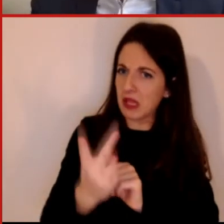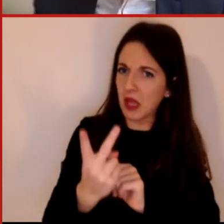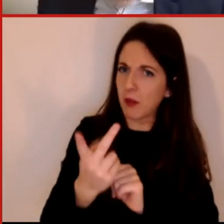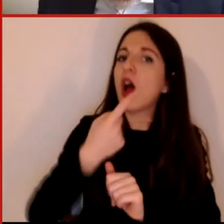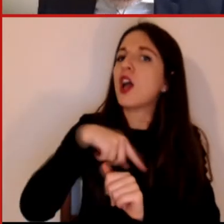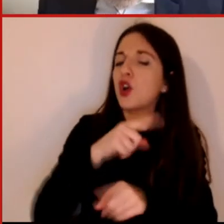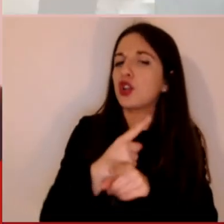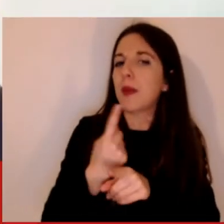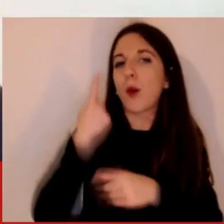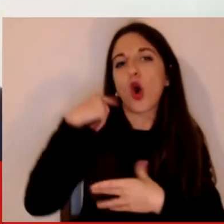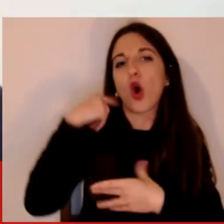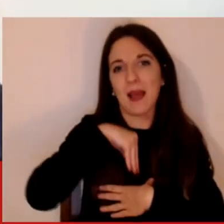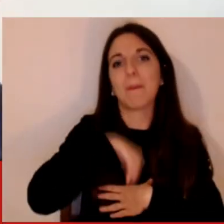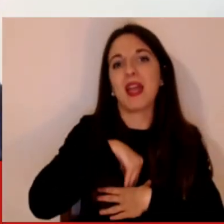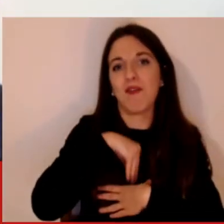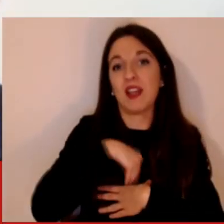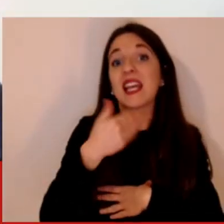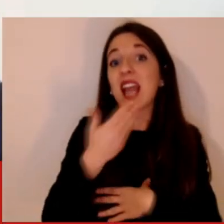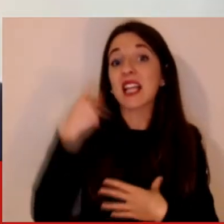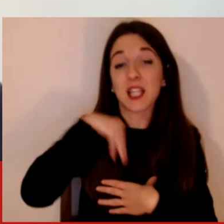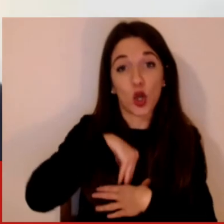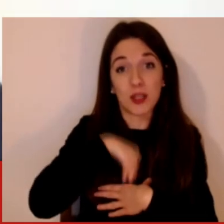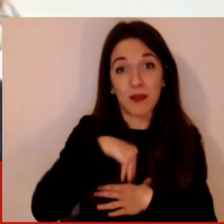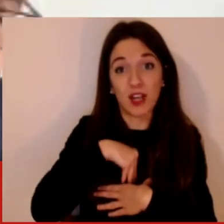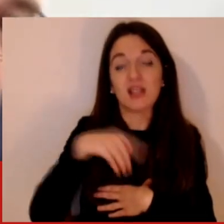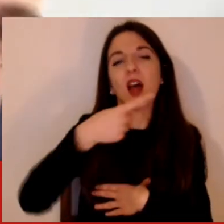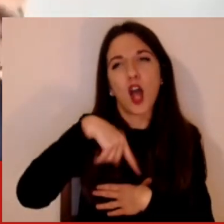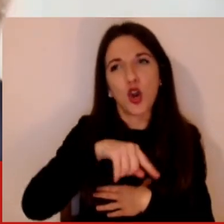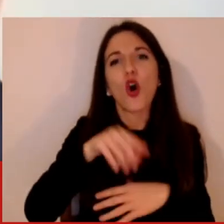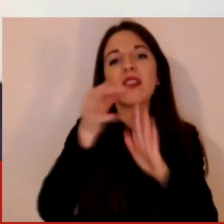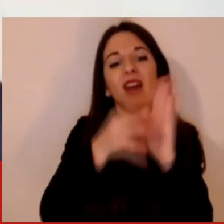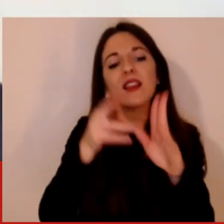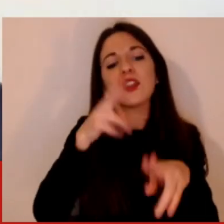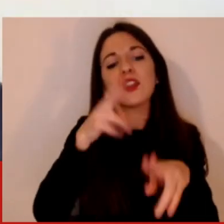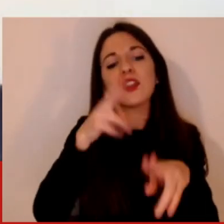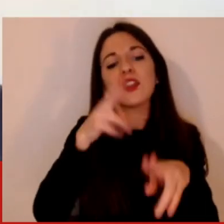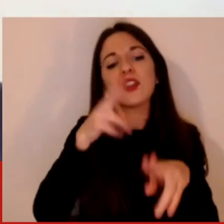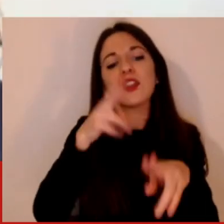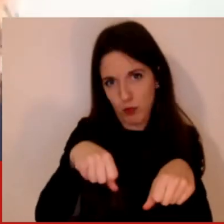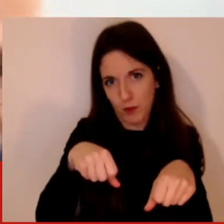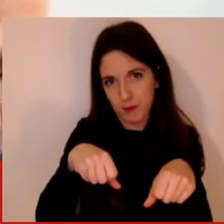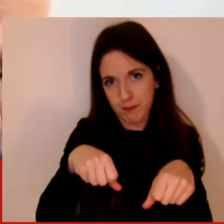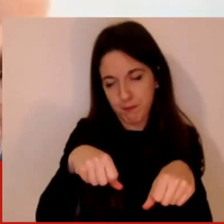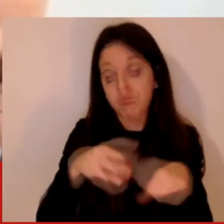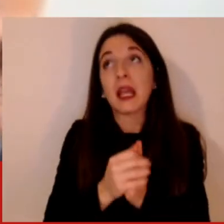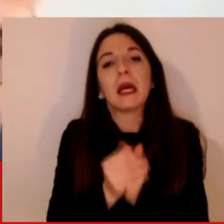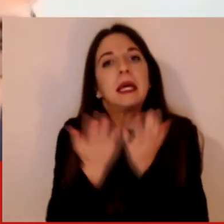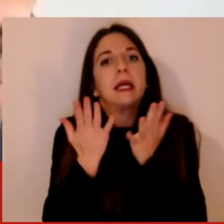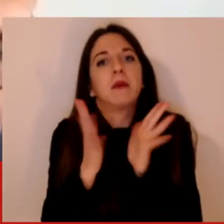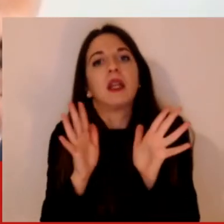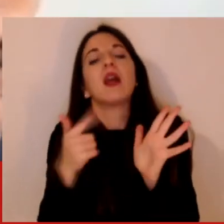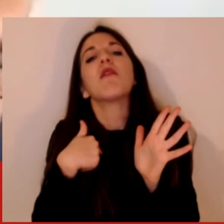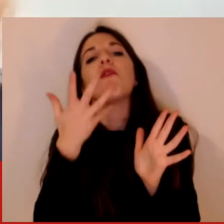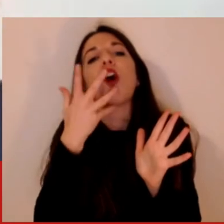nella maniera migliore. Io qui mi fermo e vorrei vedere però l'ultima